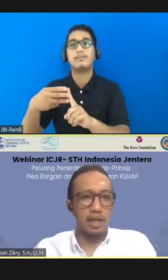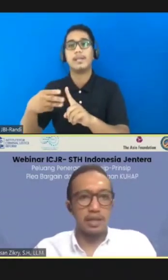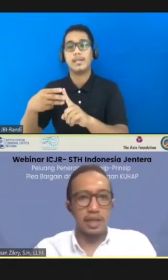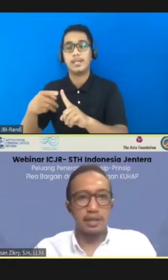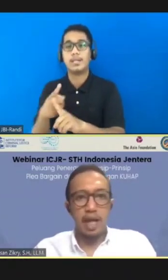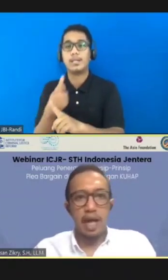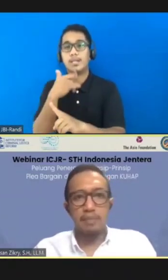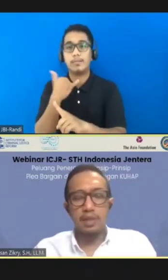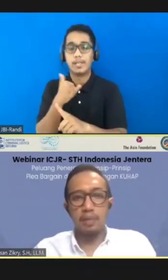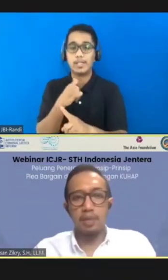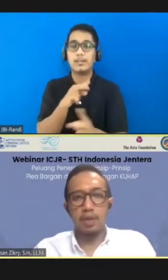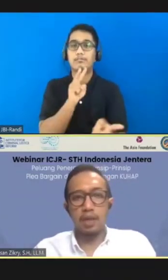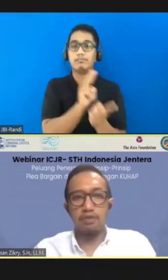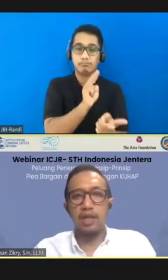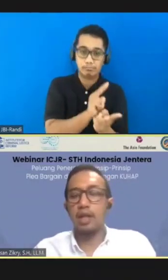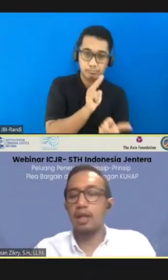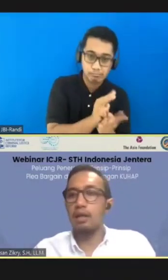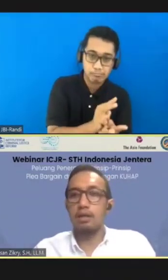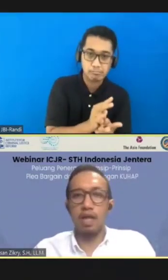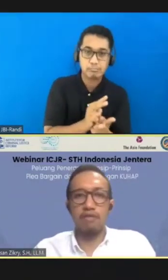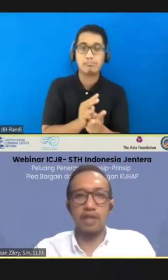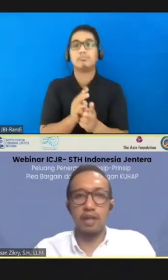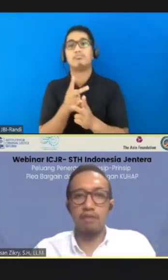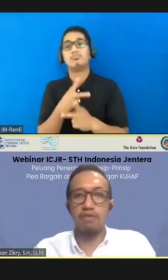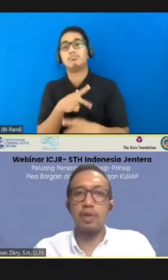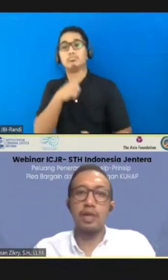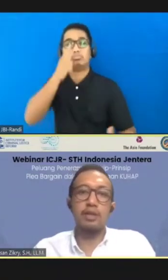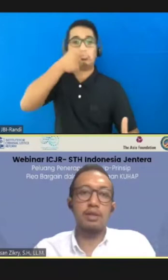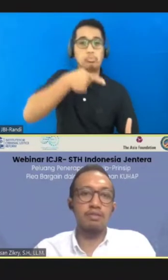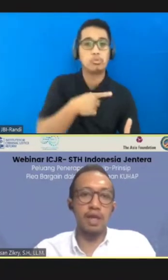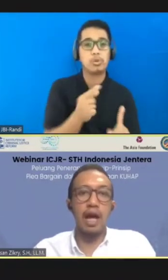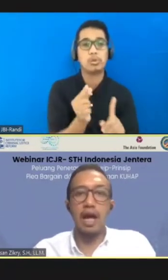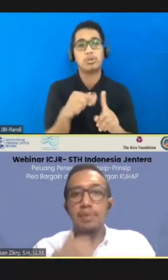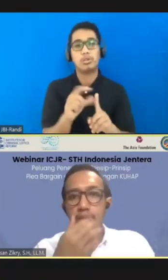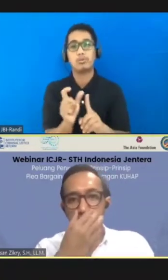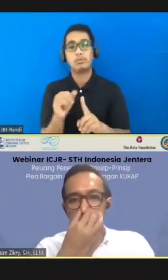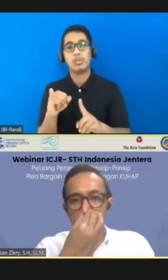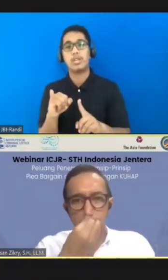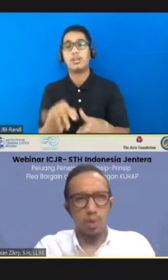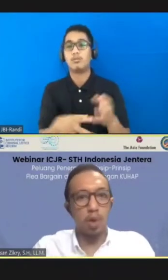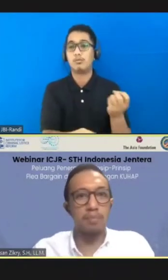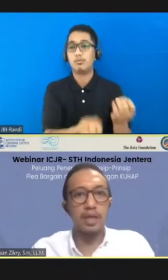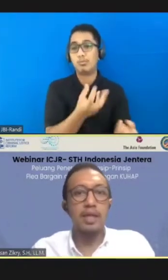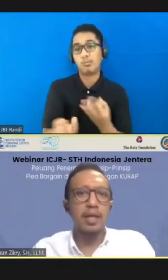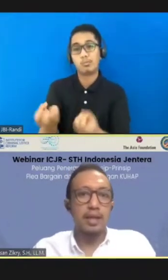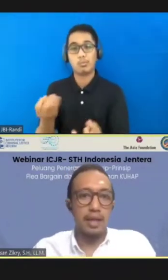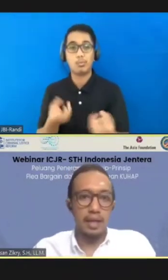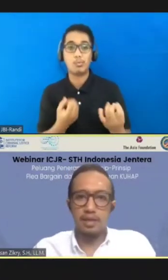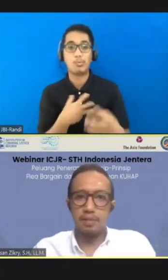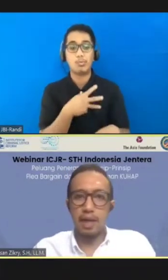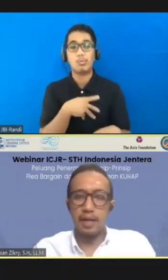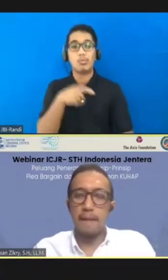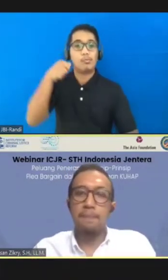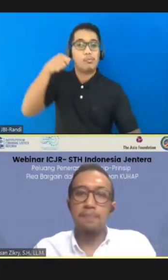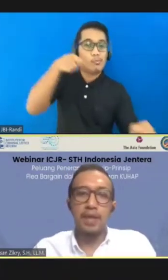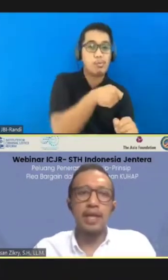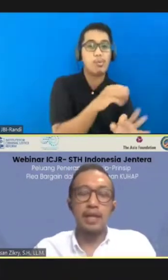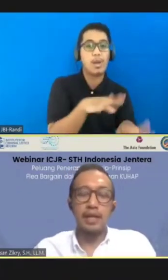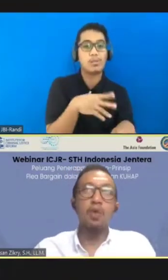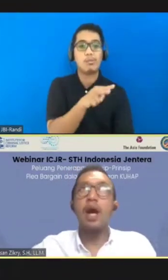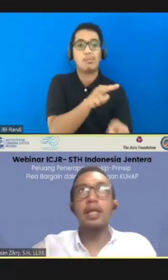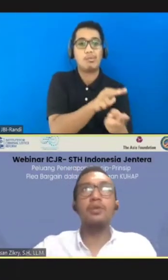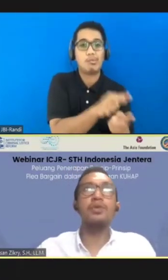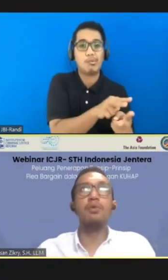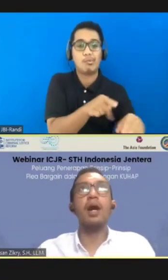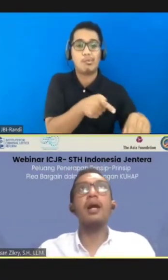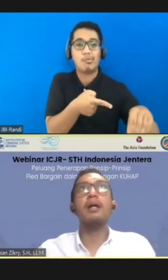violent sex crimes, habitual offender, driving under influence, firearms, murder, rape, sodomy, dan lain sebagainya. Jadi